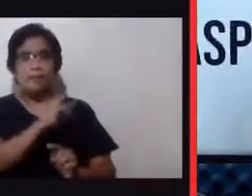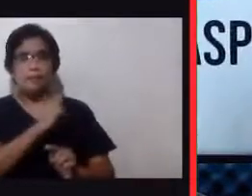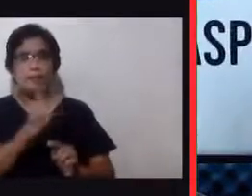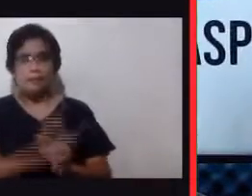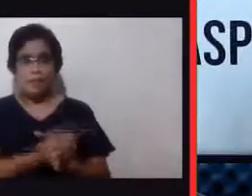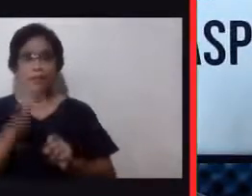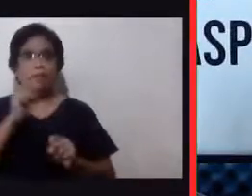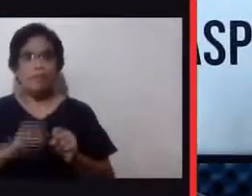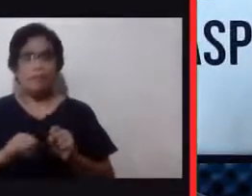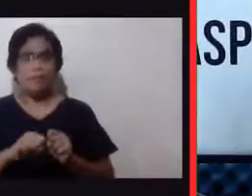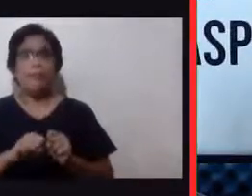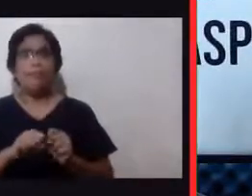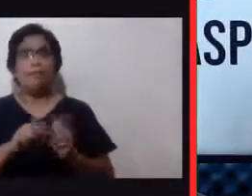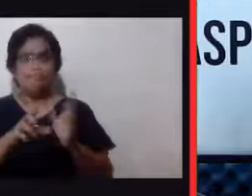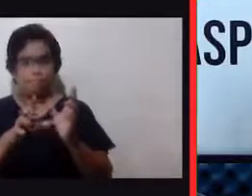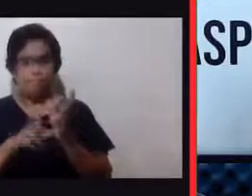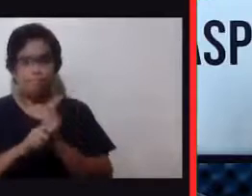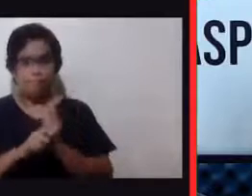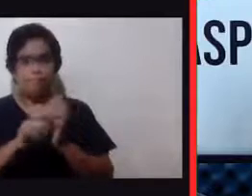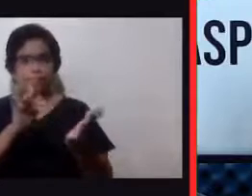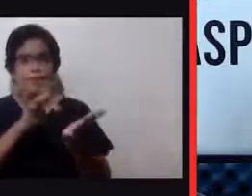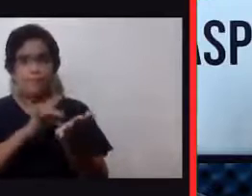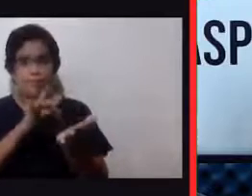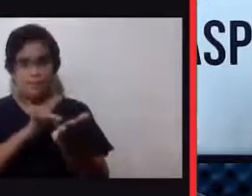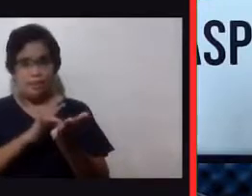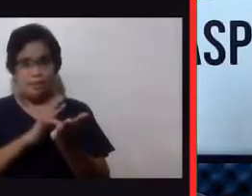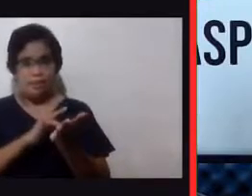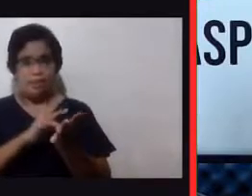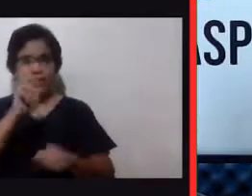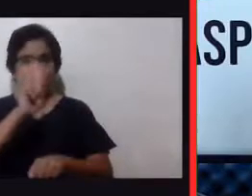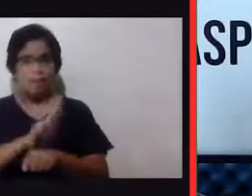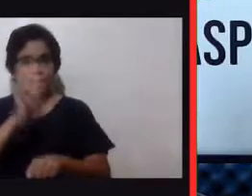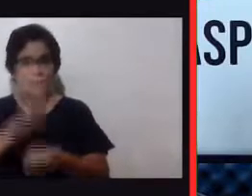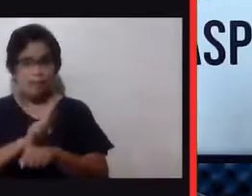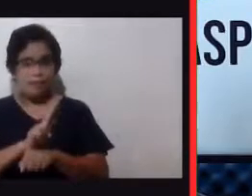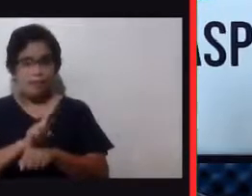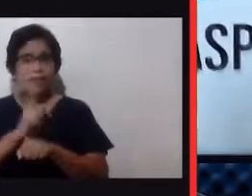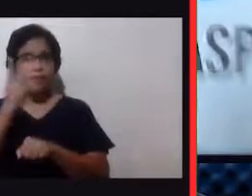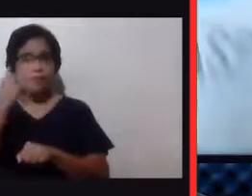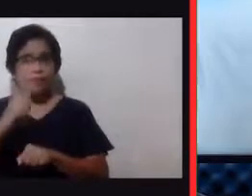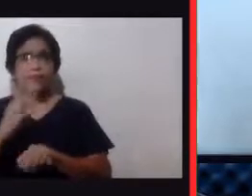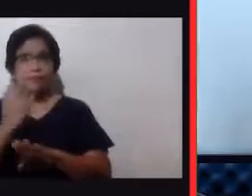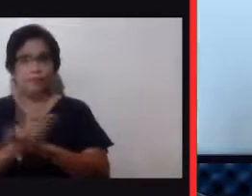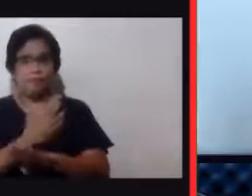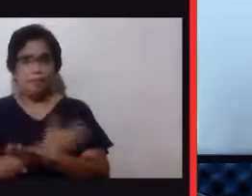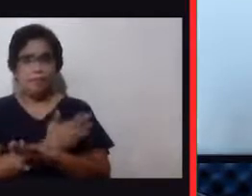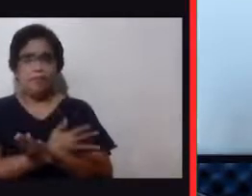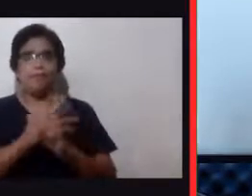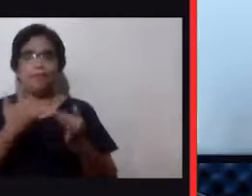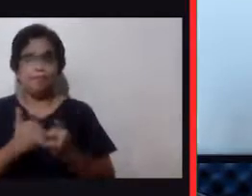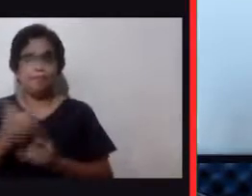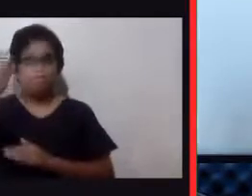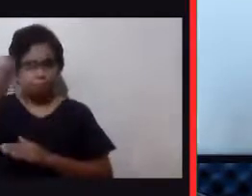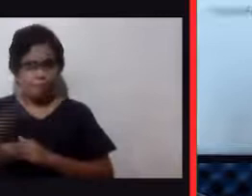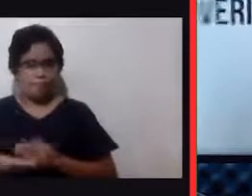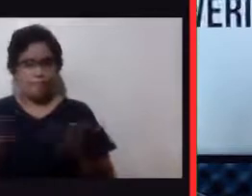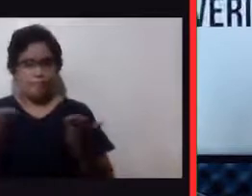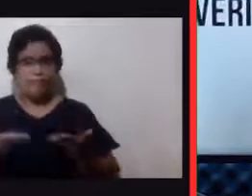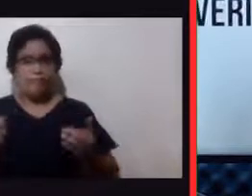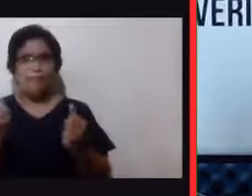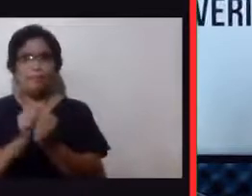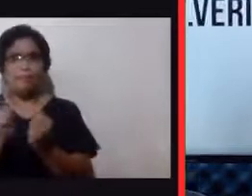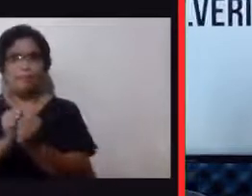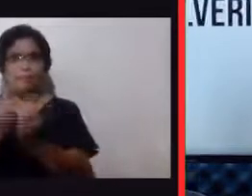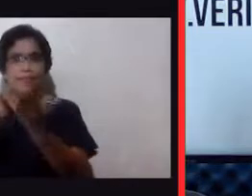or we take advantage of that, gamitin po natin para sa ating kaunlaran. At yan po, inanyayahan po namin kayo, sumama sa ating talakayan.